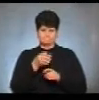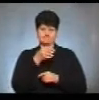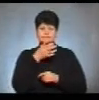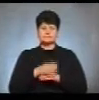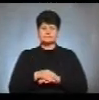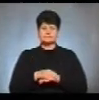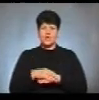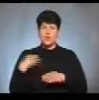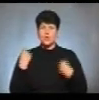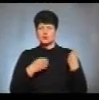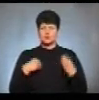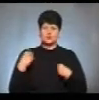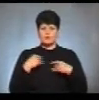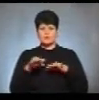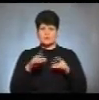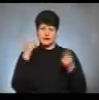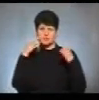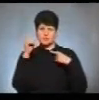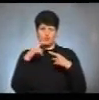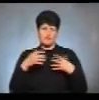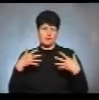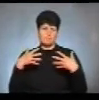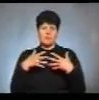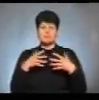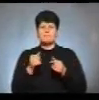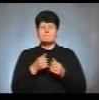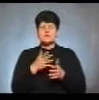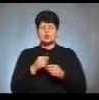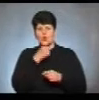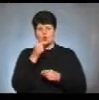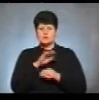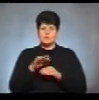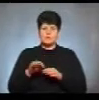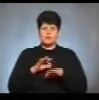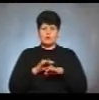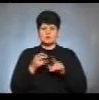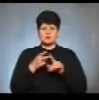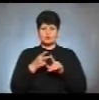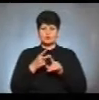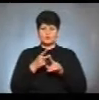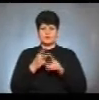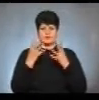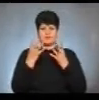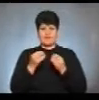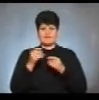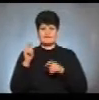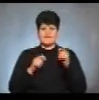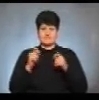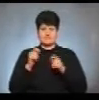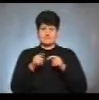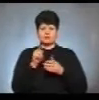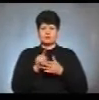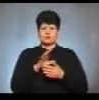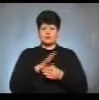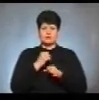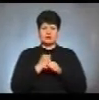Костюмоване дійство і казковий батл між дорослими та дітьми провели під час другого дня фестивалю «Кінохвилька» в Тернополі. Вони мусили робити